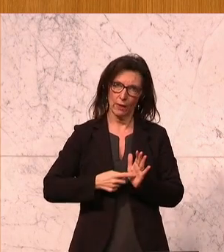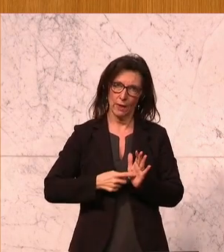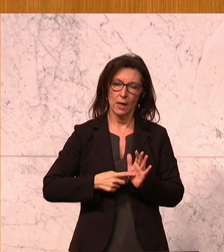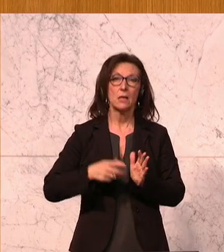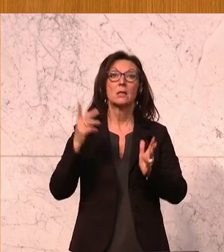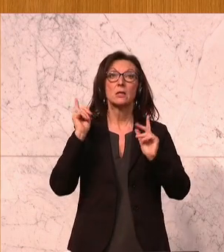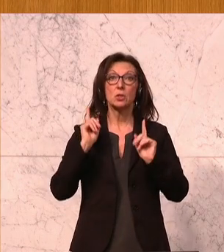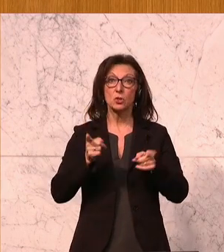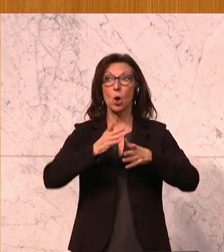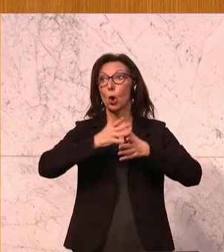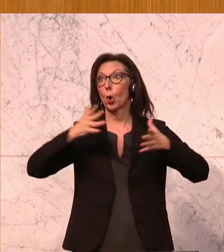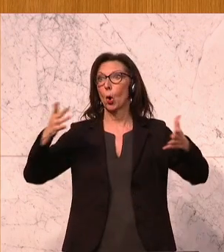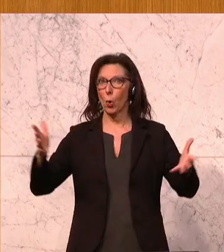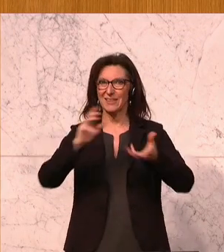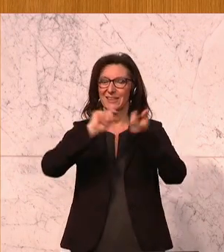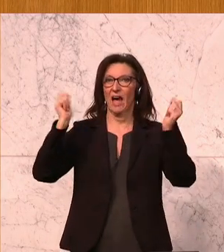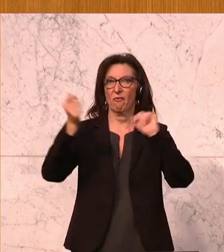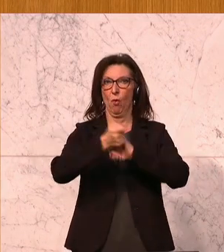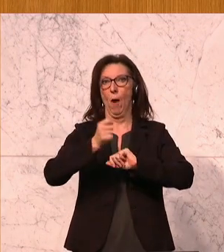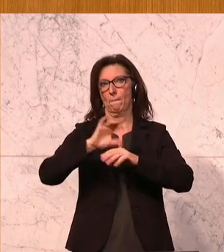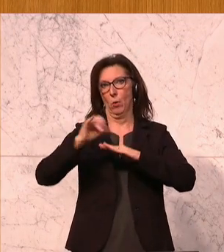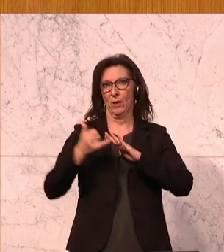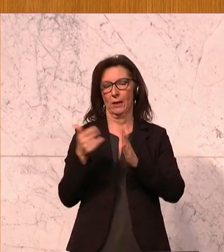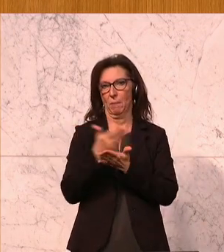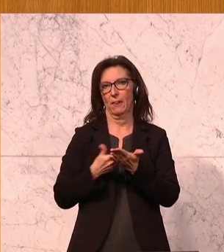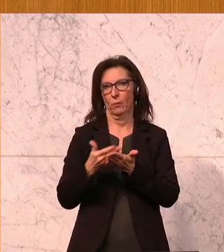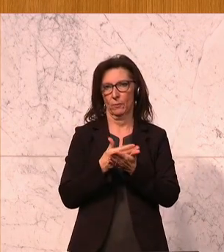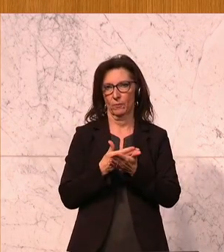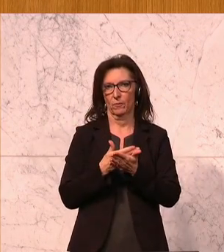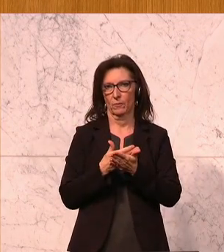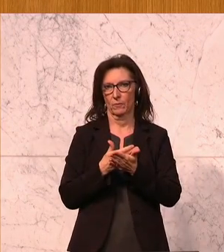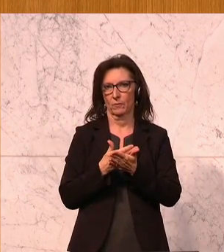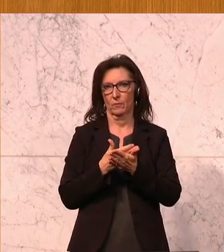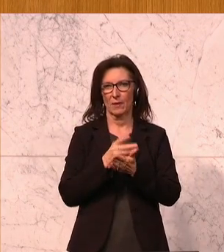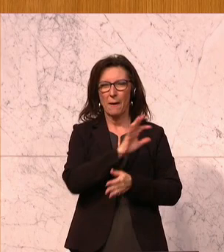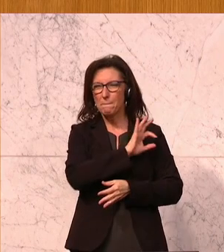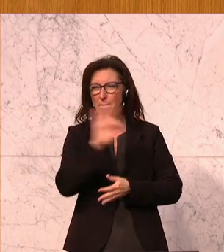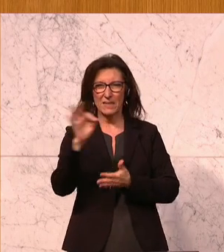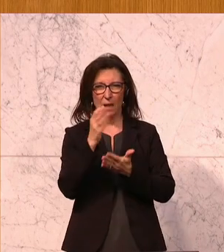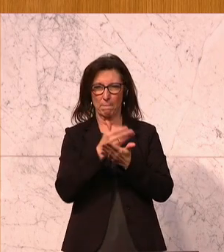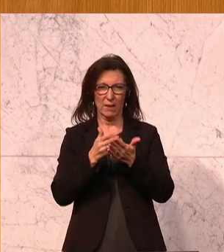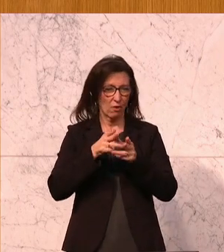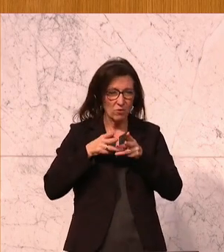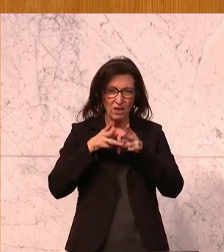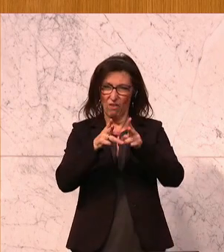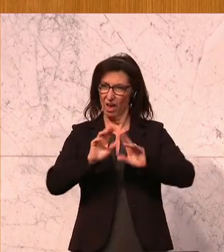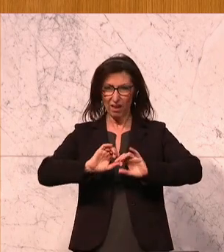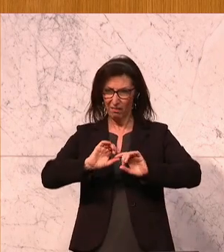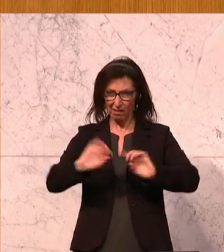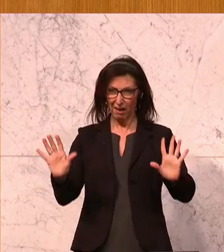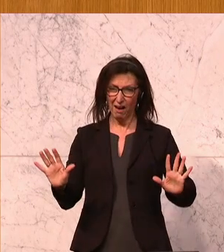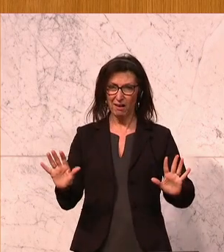großes nationales Reformprojekt für die Bildung zu starten. Die Wege zur besten Bildung sind ja klar aufgezeigt und